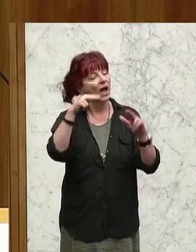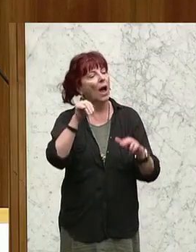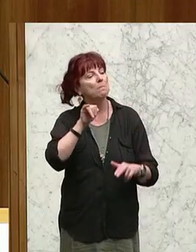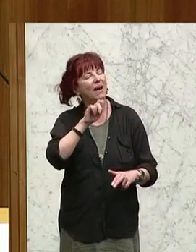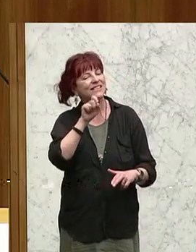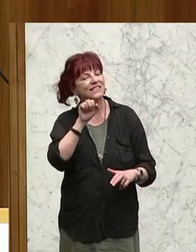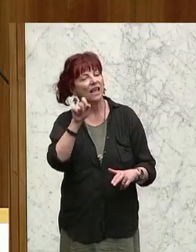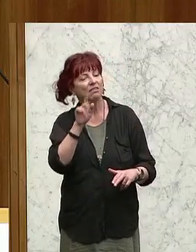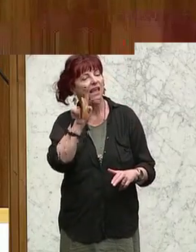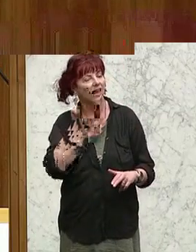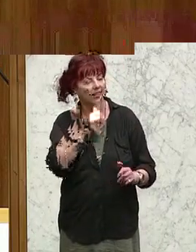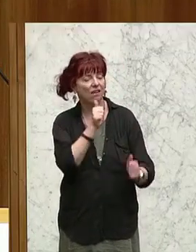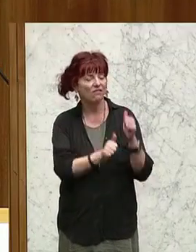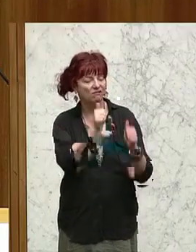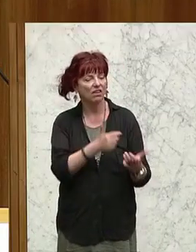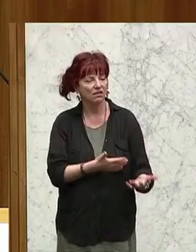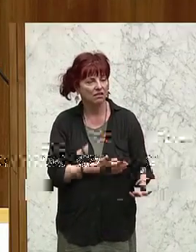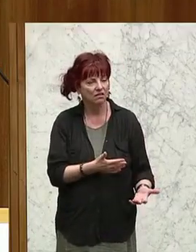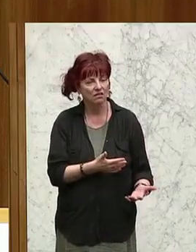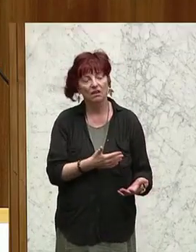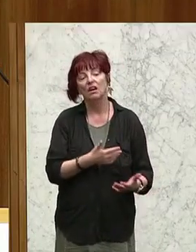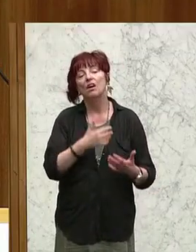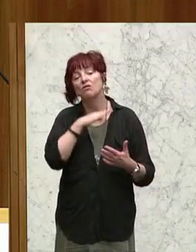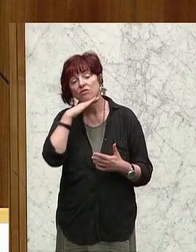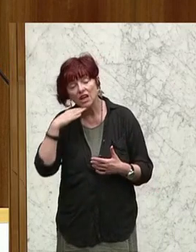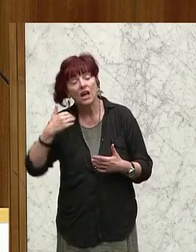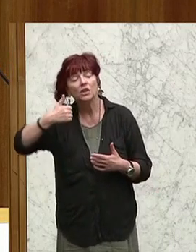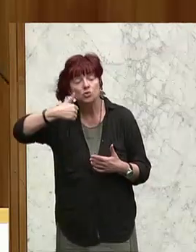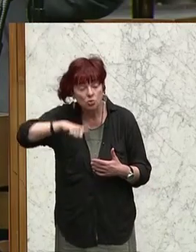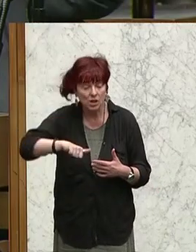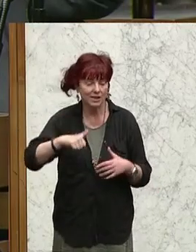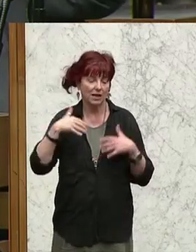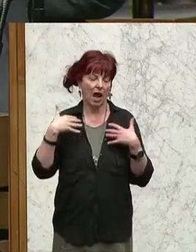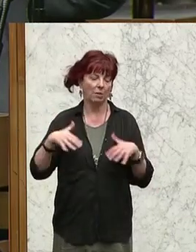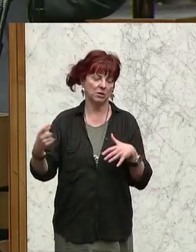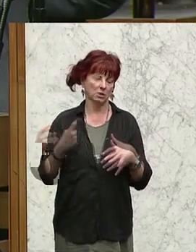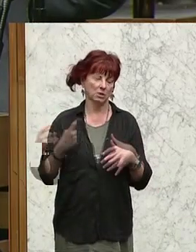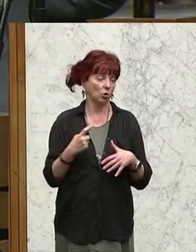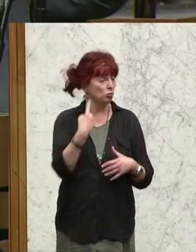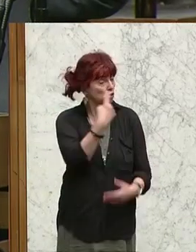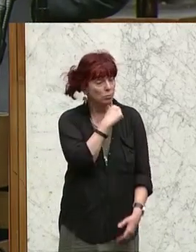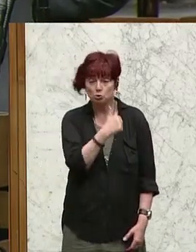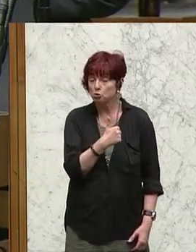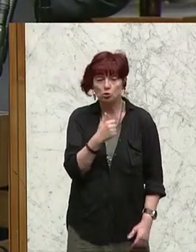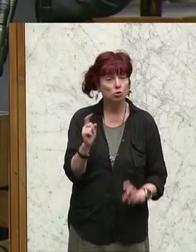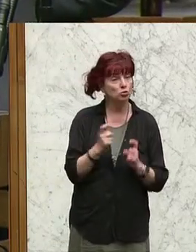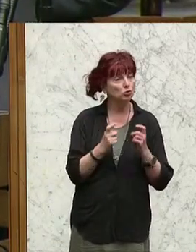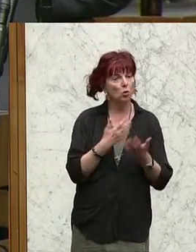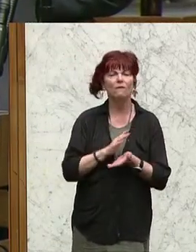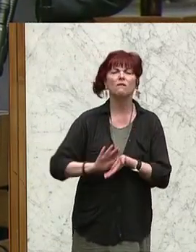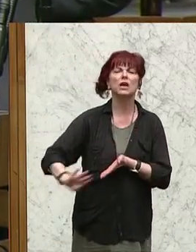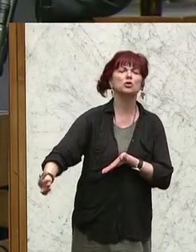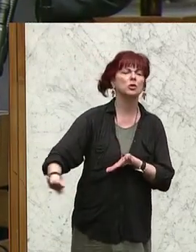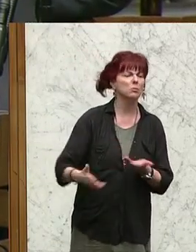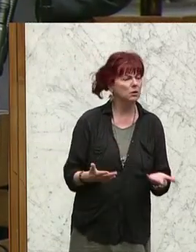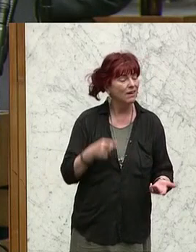Es wird zigtausende zusätzliche Arbeitslose geben. Und das diskutieren Sie nicht einmal, das schieben Sie weg. Und es ist